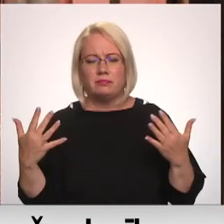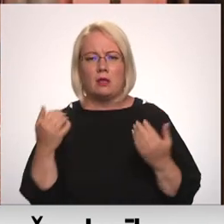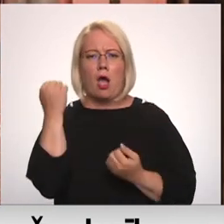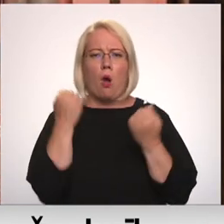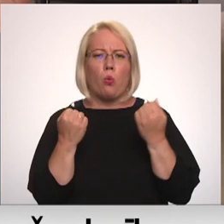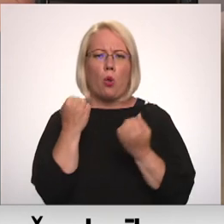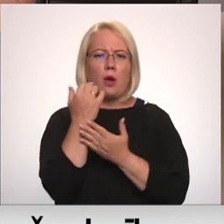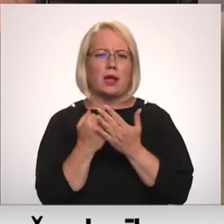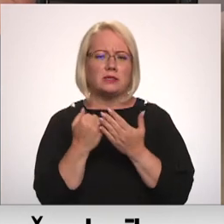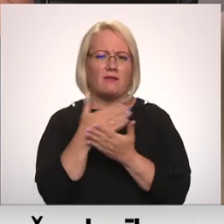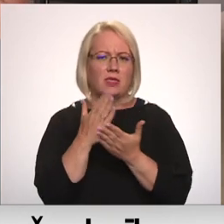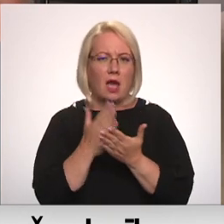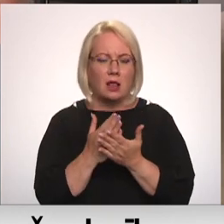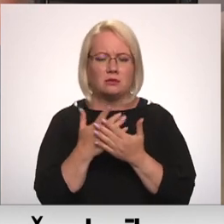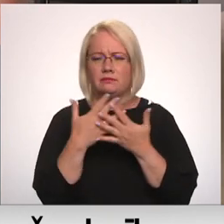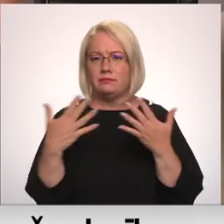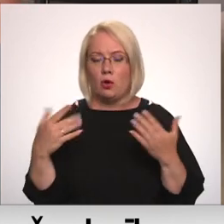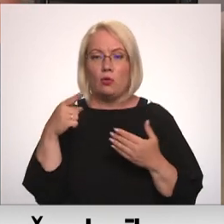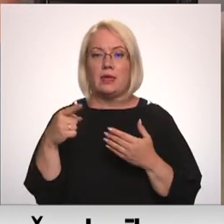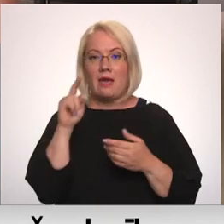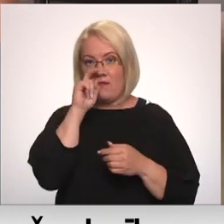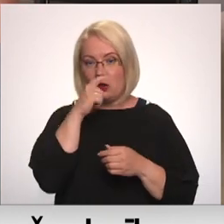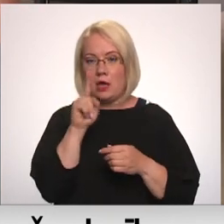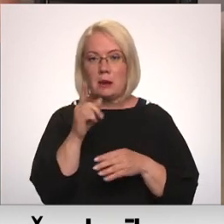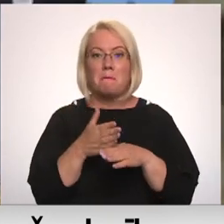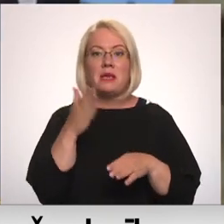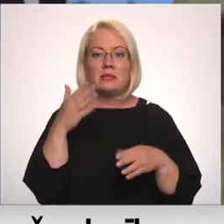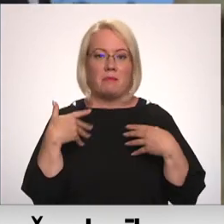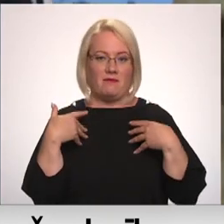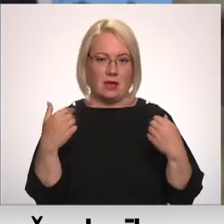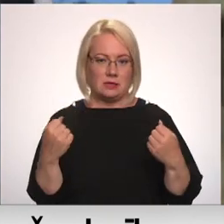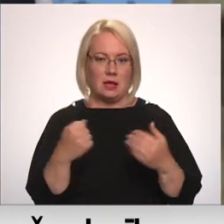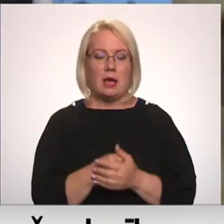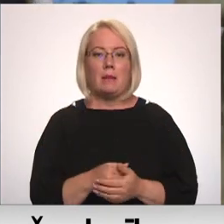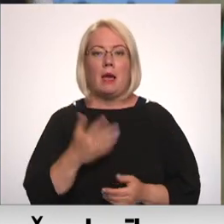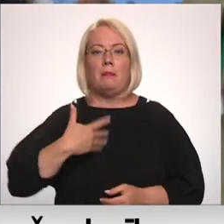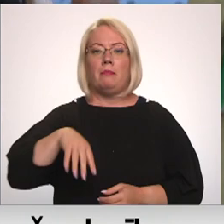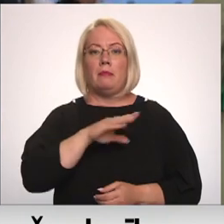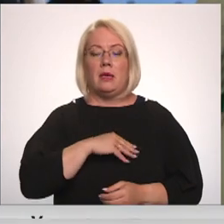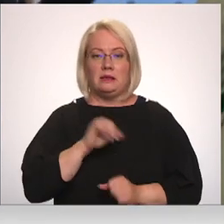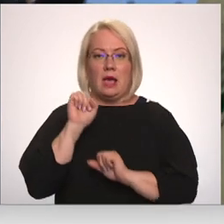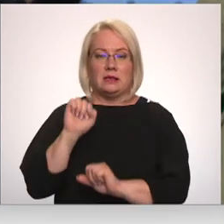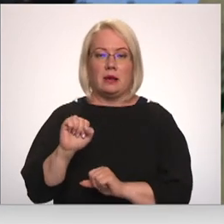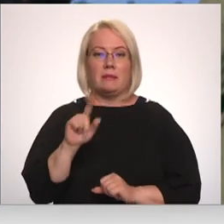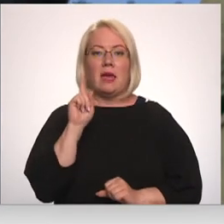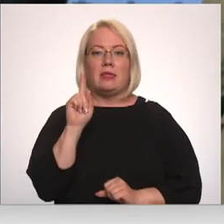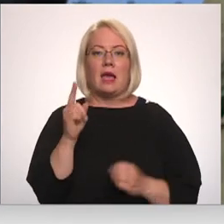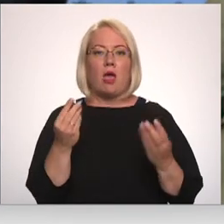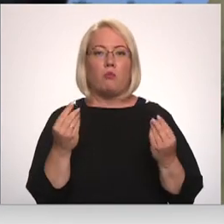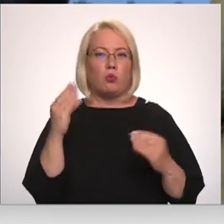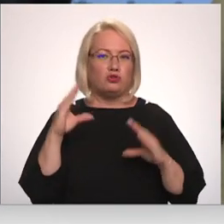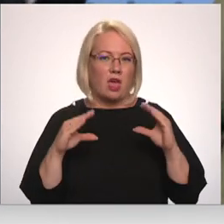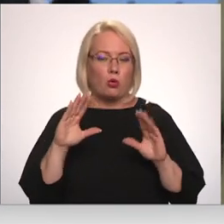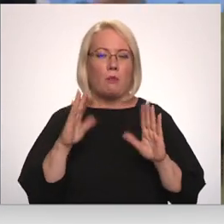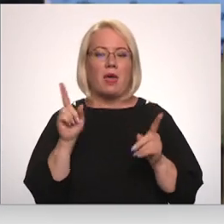daļas un daudz ko citu. Un šie viltojumi reisēm pat ar bīstami veselībai. Mēs aizsargājam nevis tikai budžetu, bet mēs aizsargājam